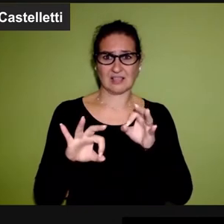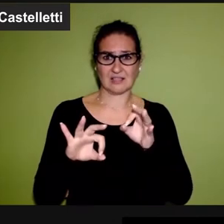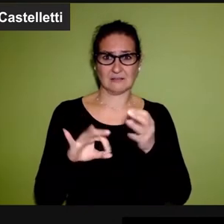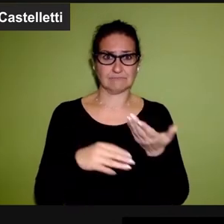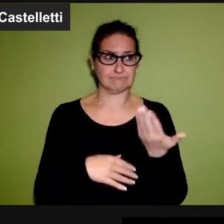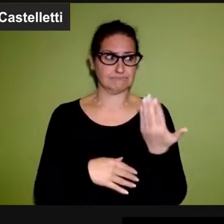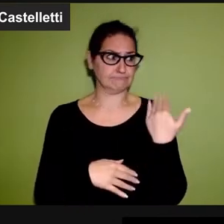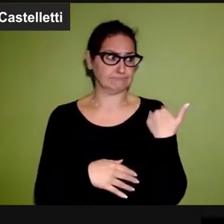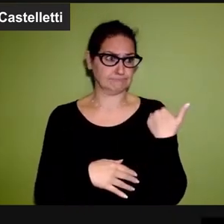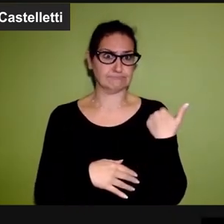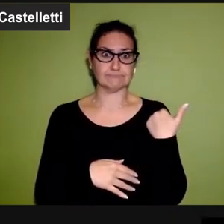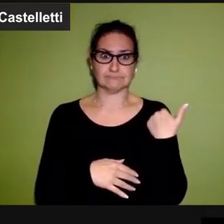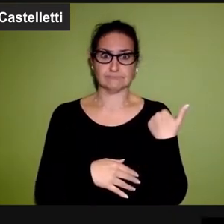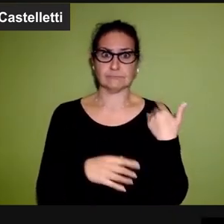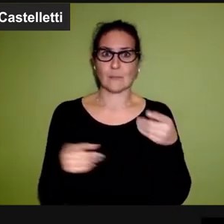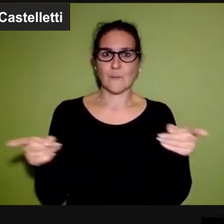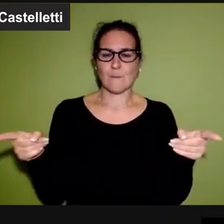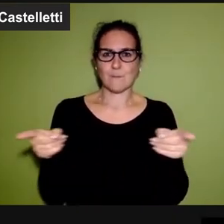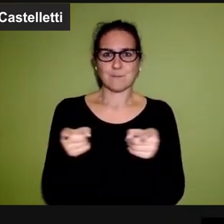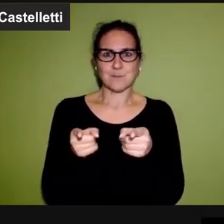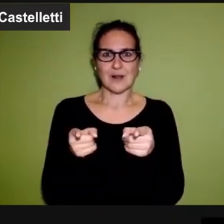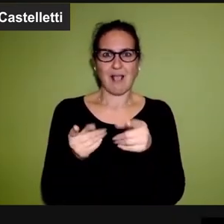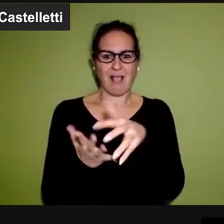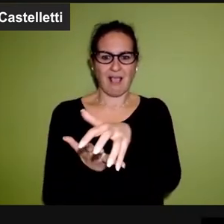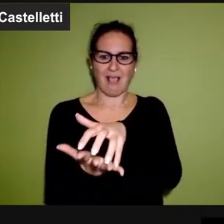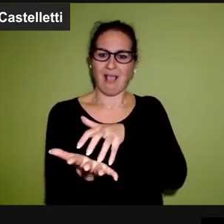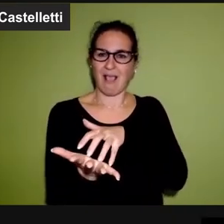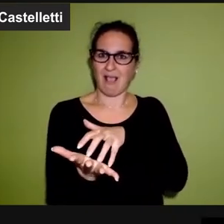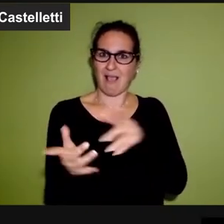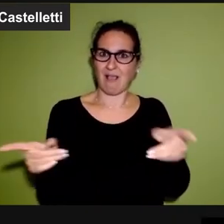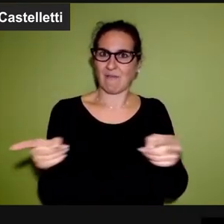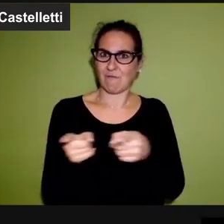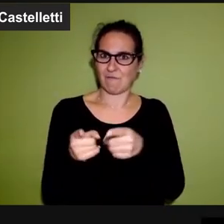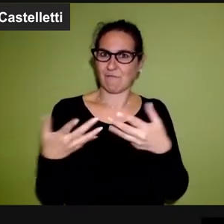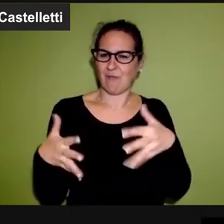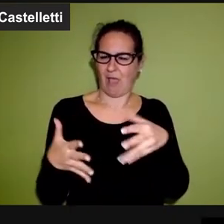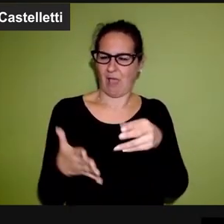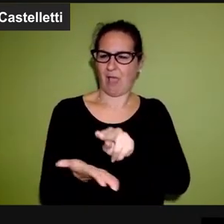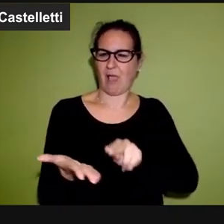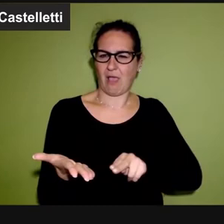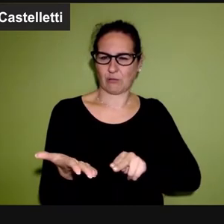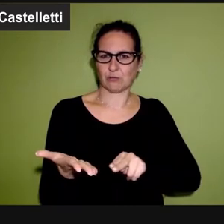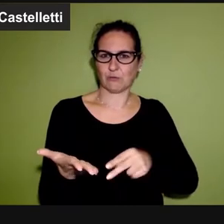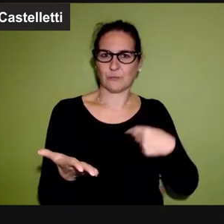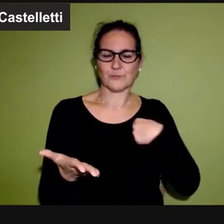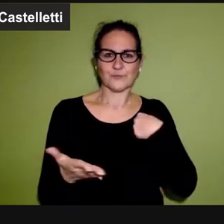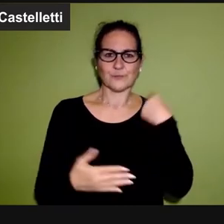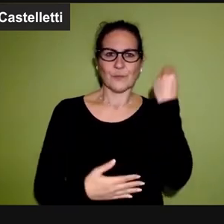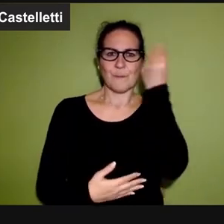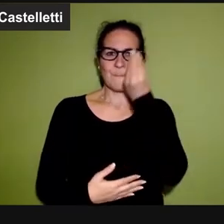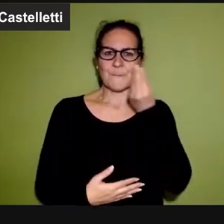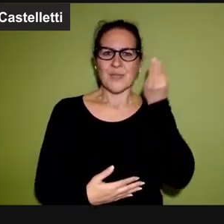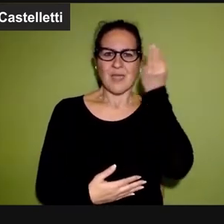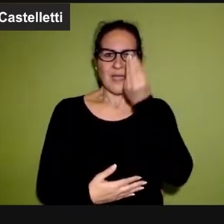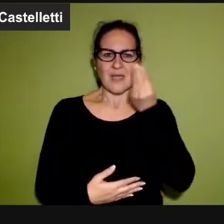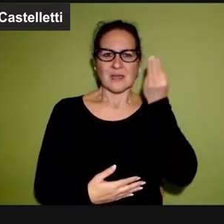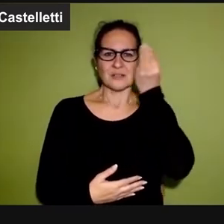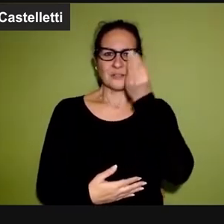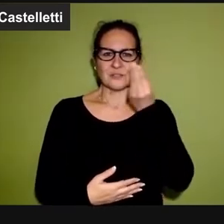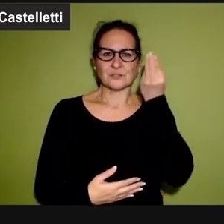Su questo ho anche scritto una volta un breve testo. Io penso che